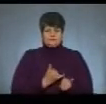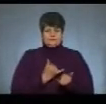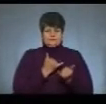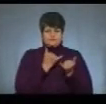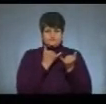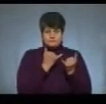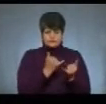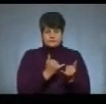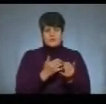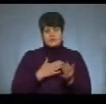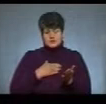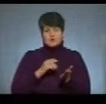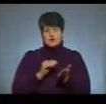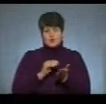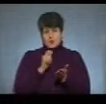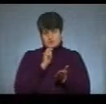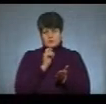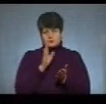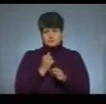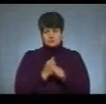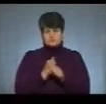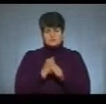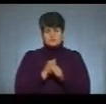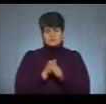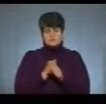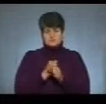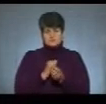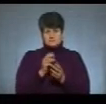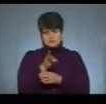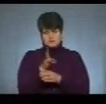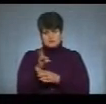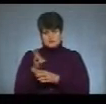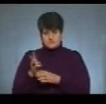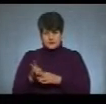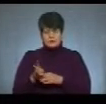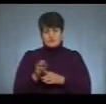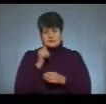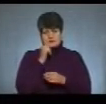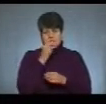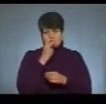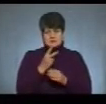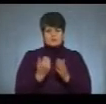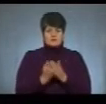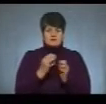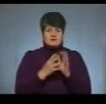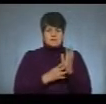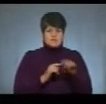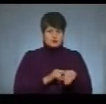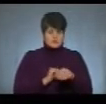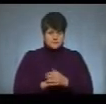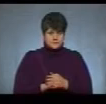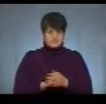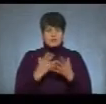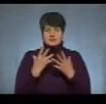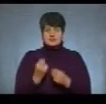Наші кореспонденти роботимуть про це матеріал. Дивіться його завтра у випуску о 19-й годині, а також на нашій фейсбук-сторінці «ЮАй Тернопіль». Ще